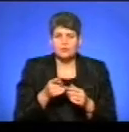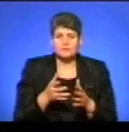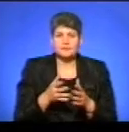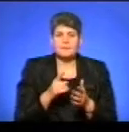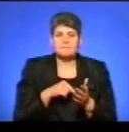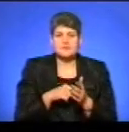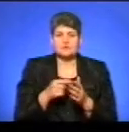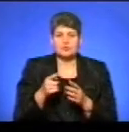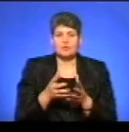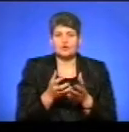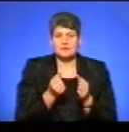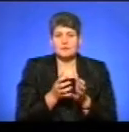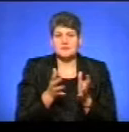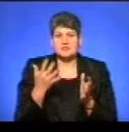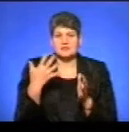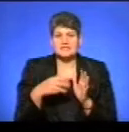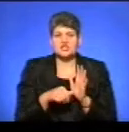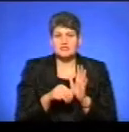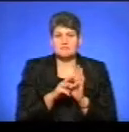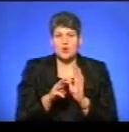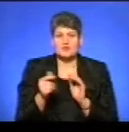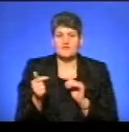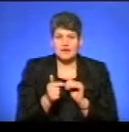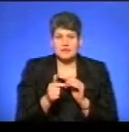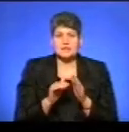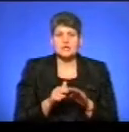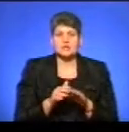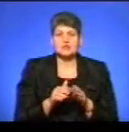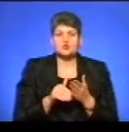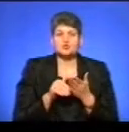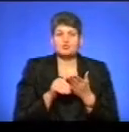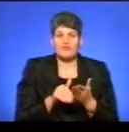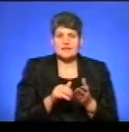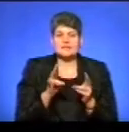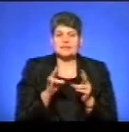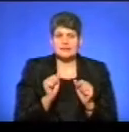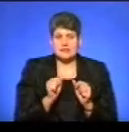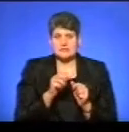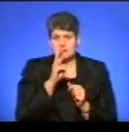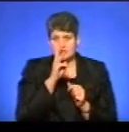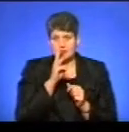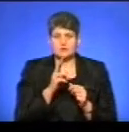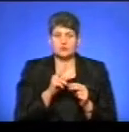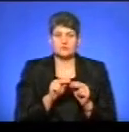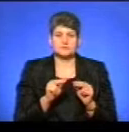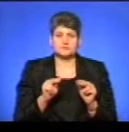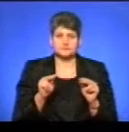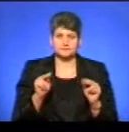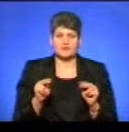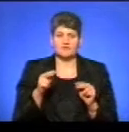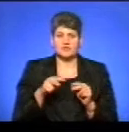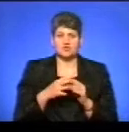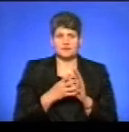отримує більше, як 56 мільйонів гривень субвенції на заробітну плату педпрацівникам у